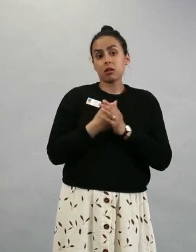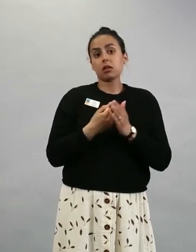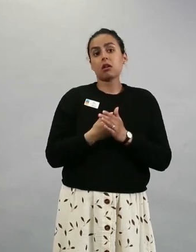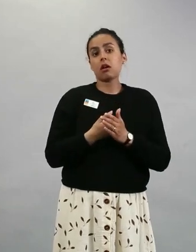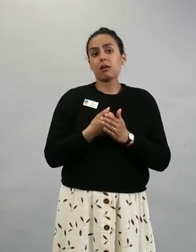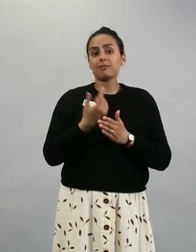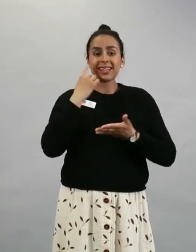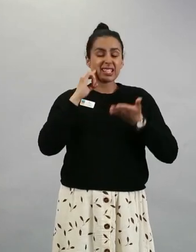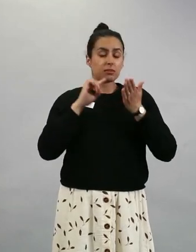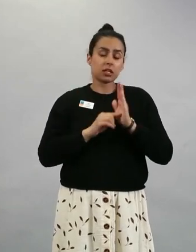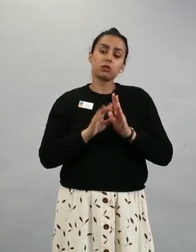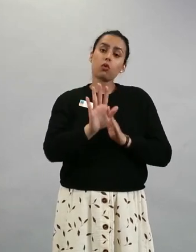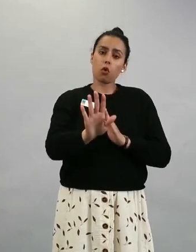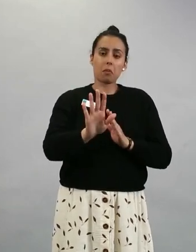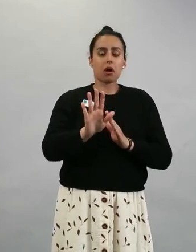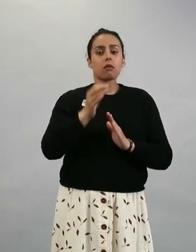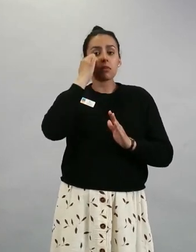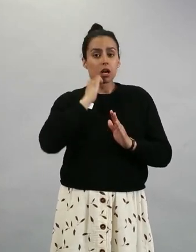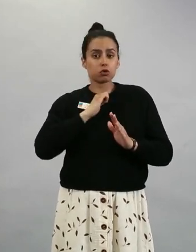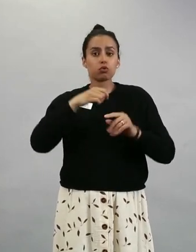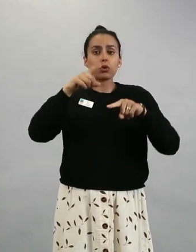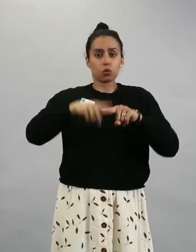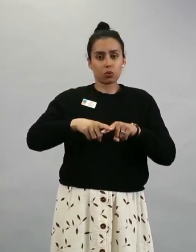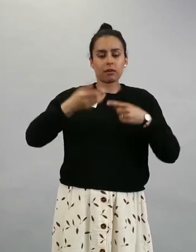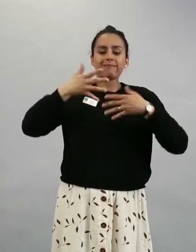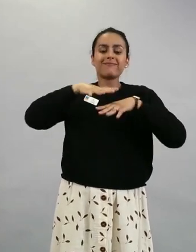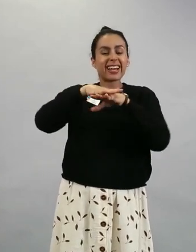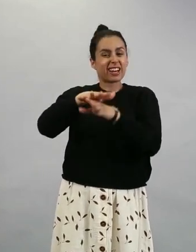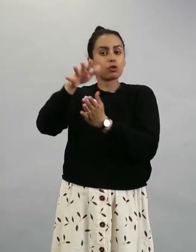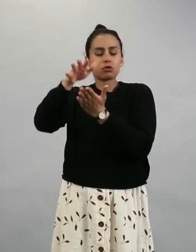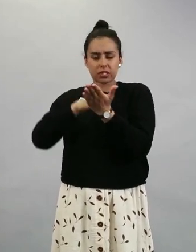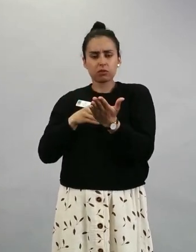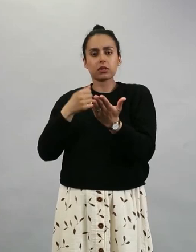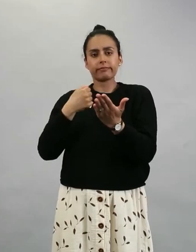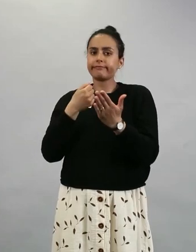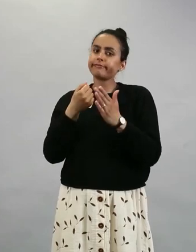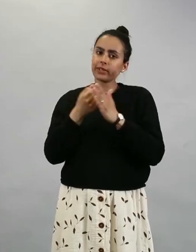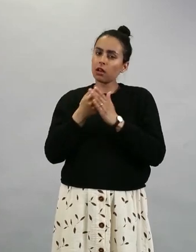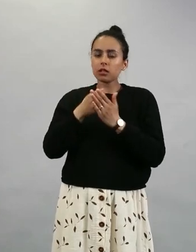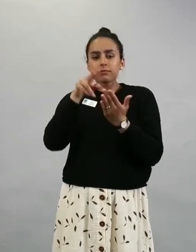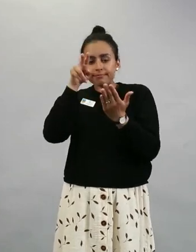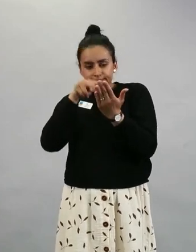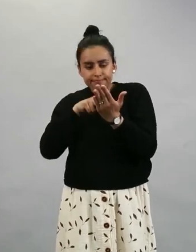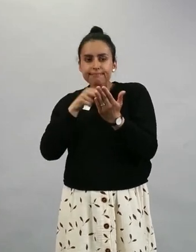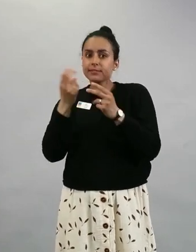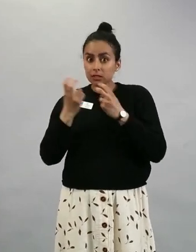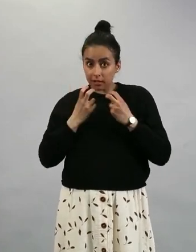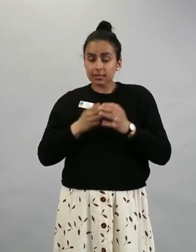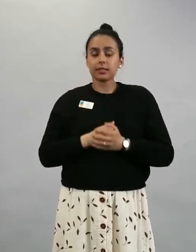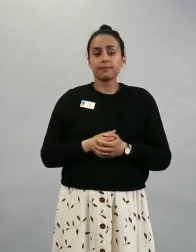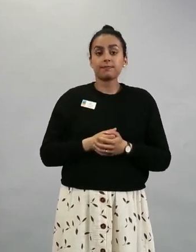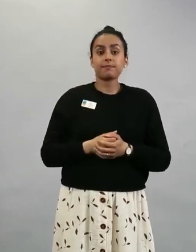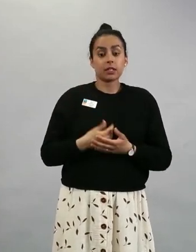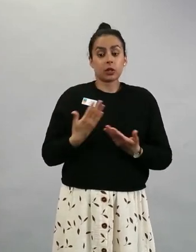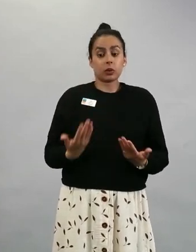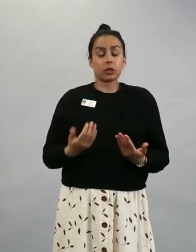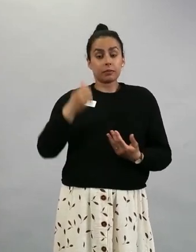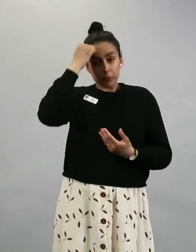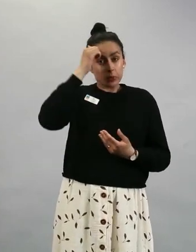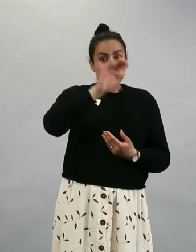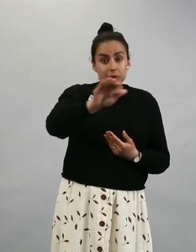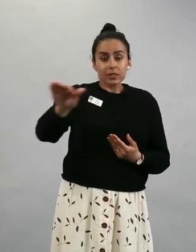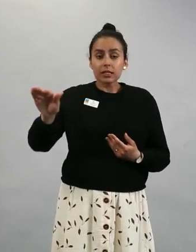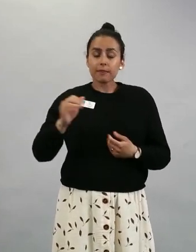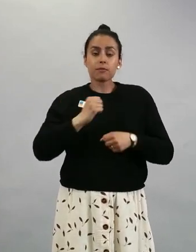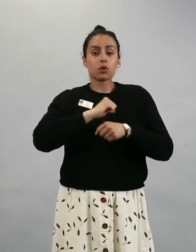esimerkiksi oman asuinkunnan verkkosivuilta. Ja muistutuksena vielä kaikille, että koronarokotehan on